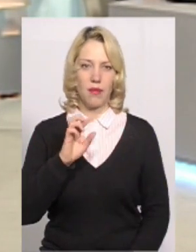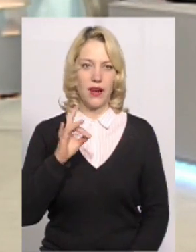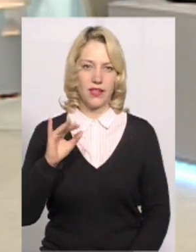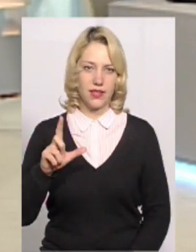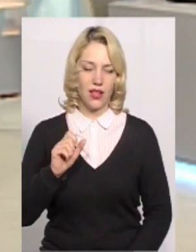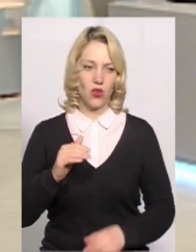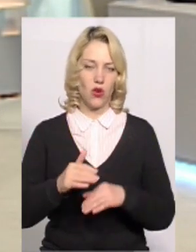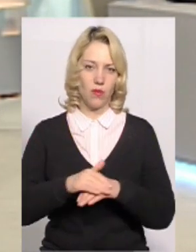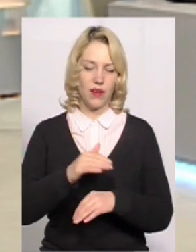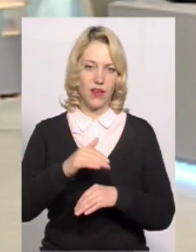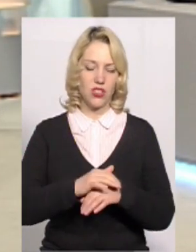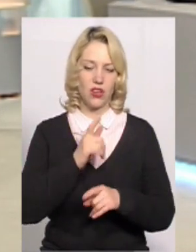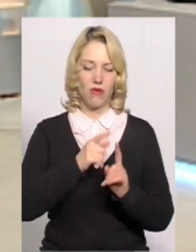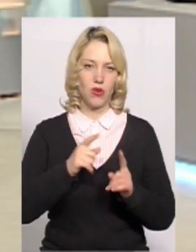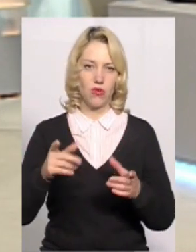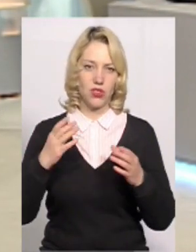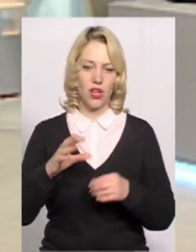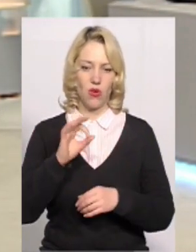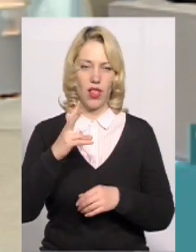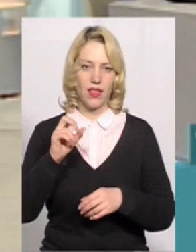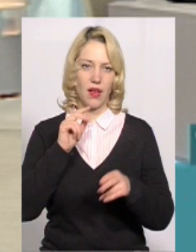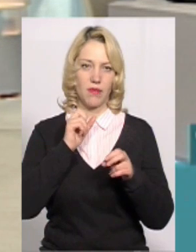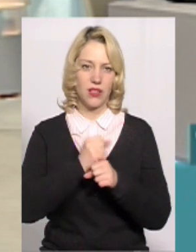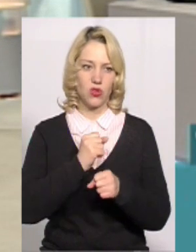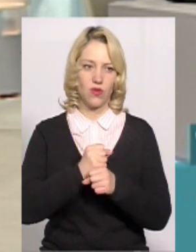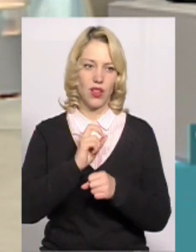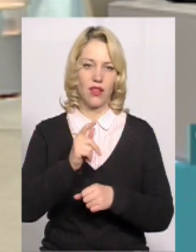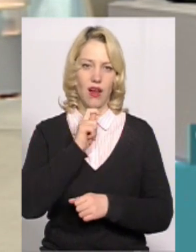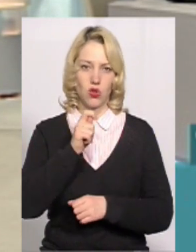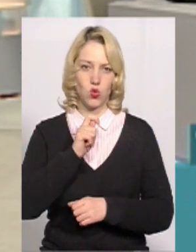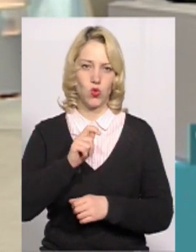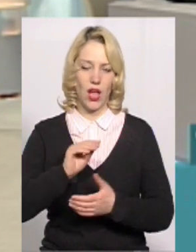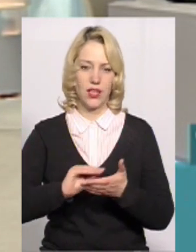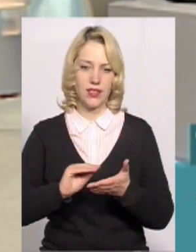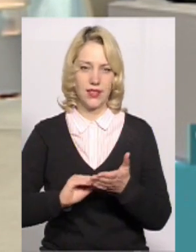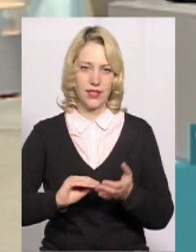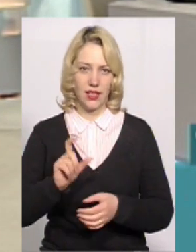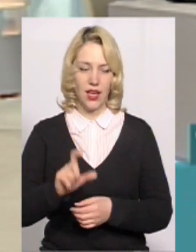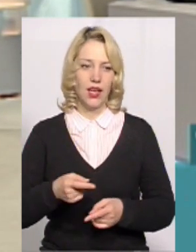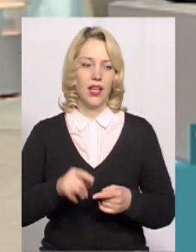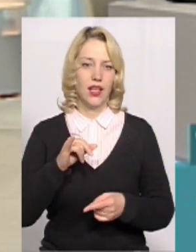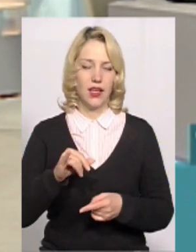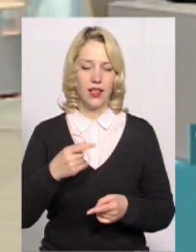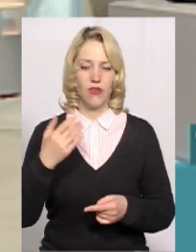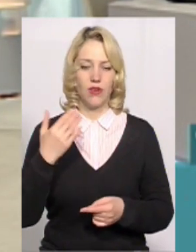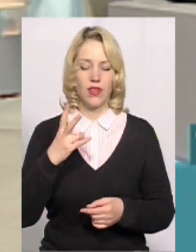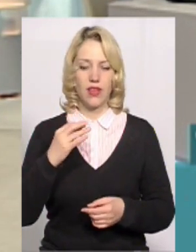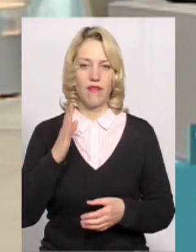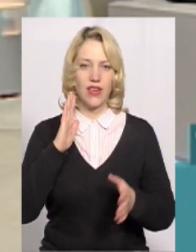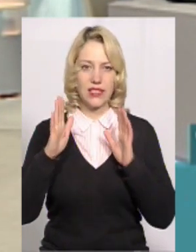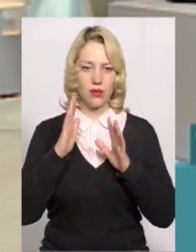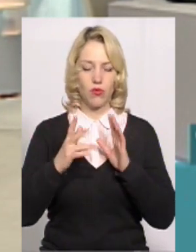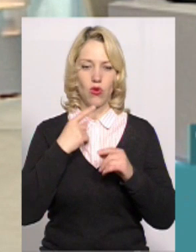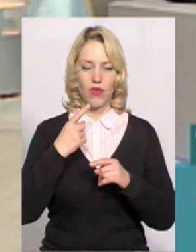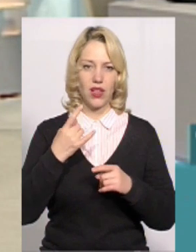вечір. А сьогодні впродовж дня Альона працювала в якості журналістки. У першому ранковому пості на вашій сторінці у Фейсбук